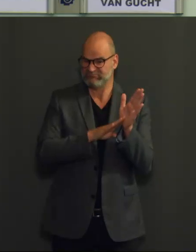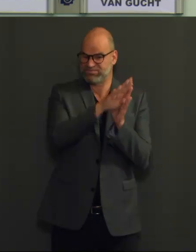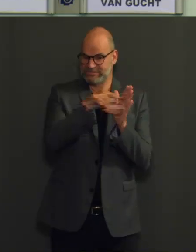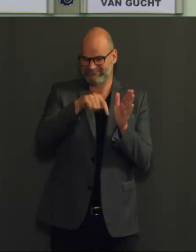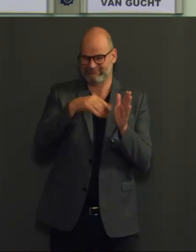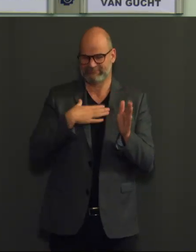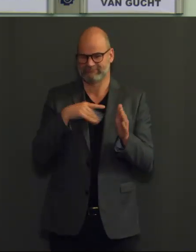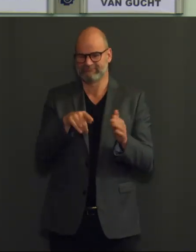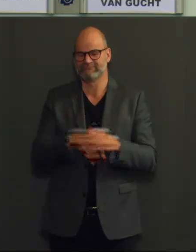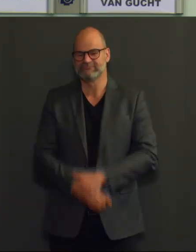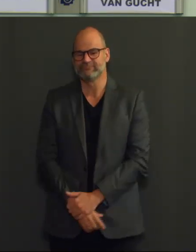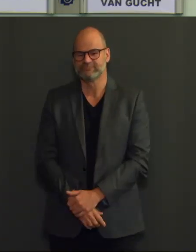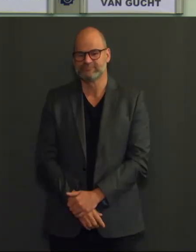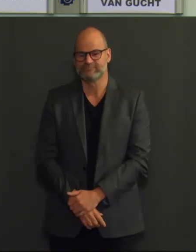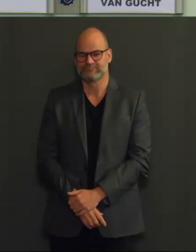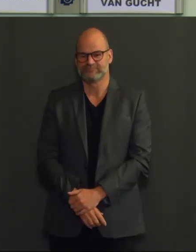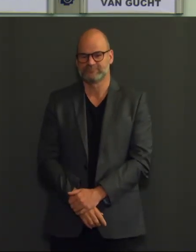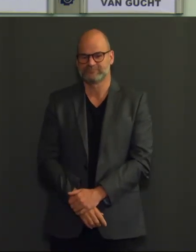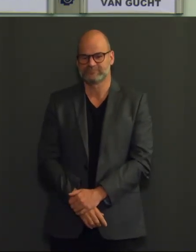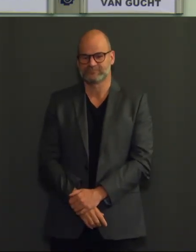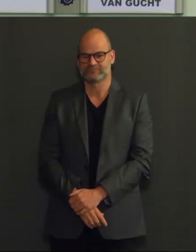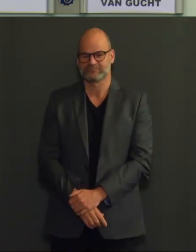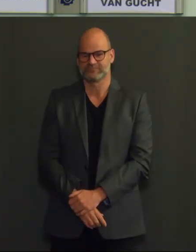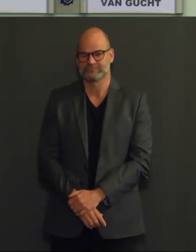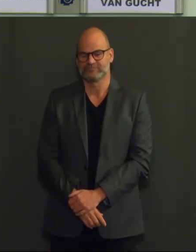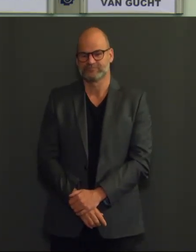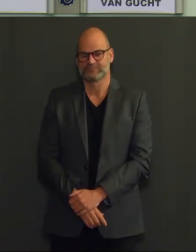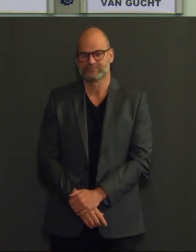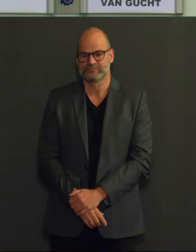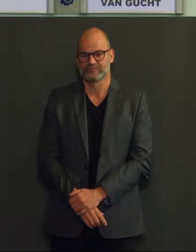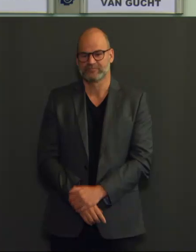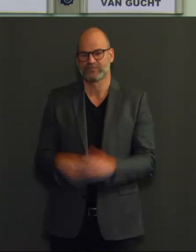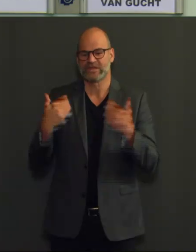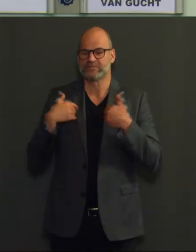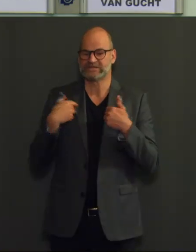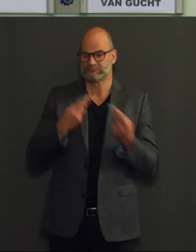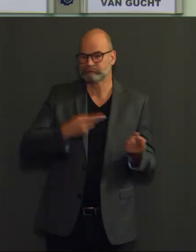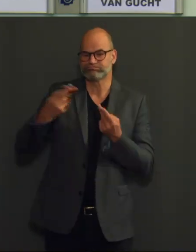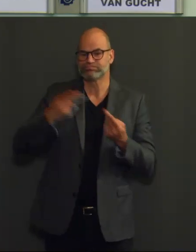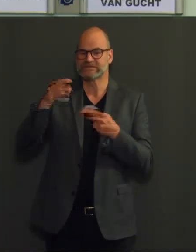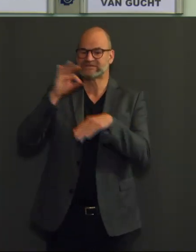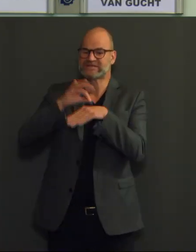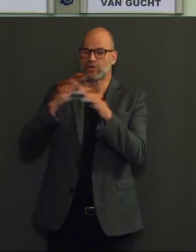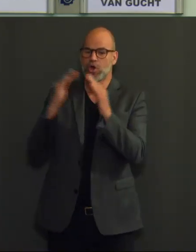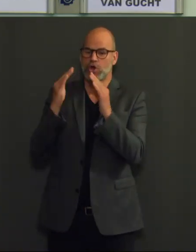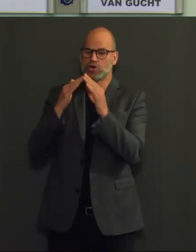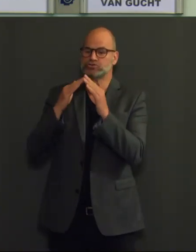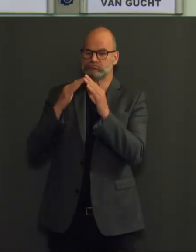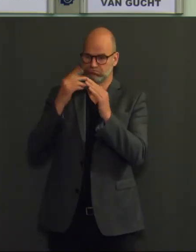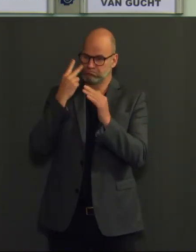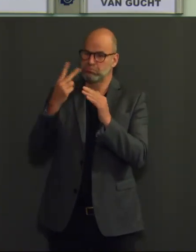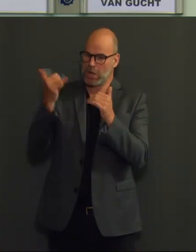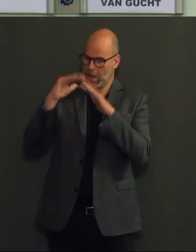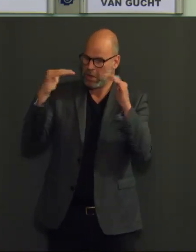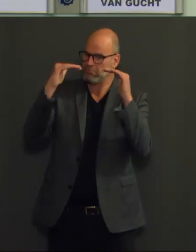Verder gaat het aantal nieuwe ziekenhuisopnames gewoon verder in dalende lijn. Na een tijdelijke